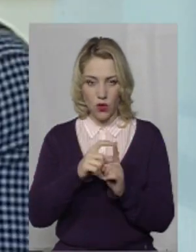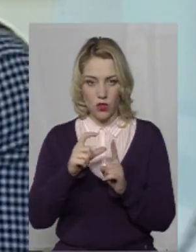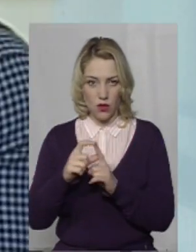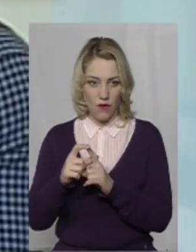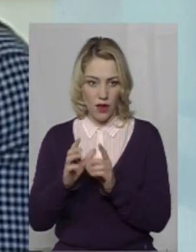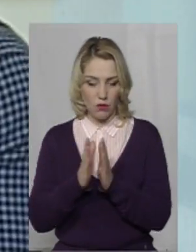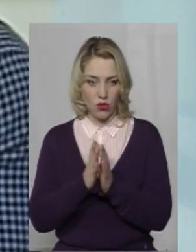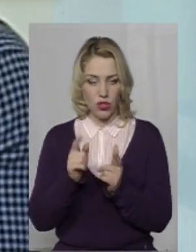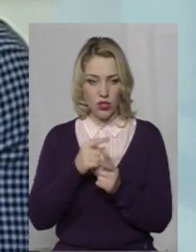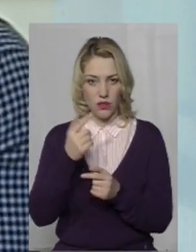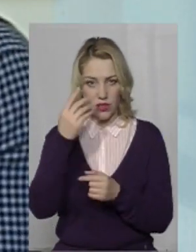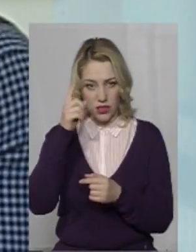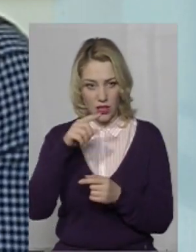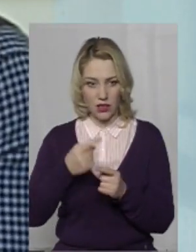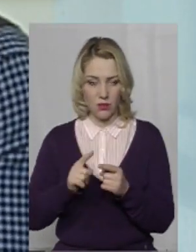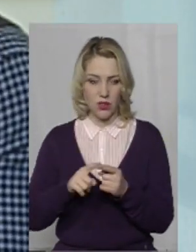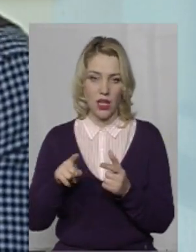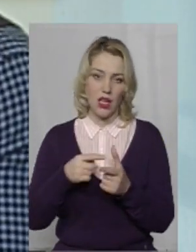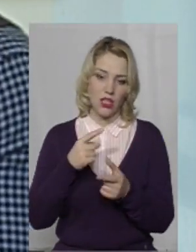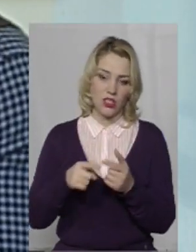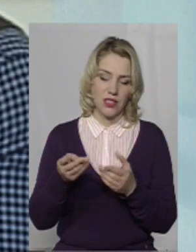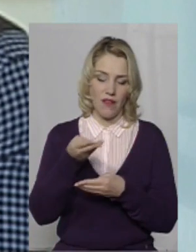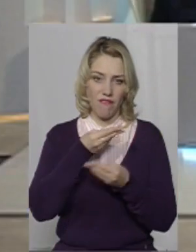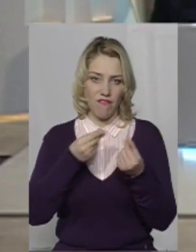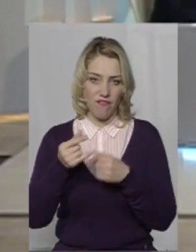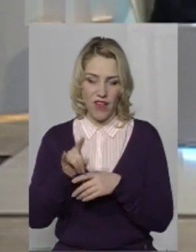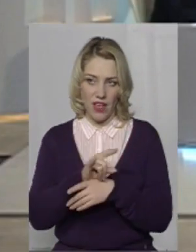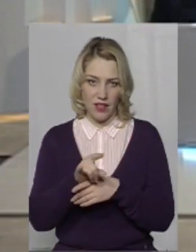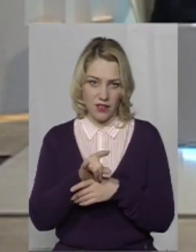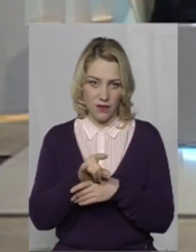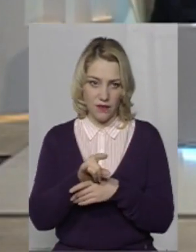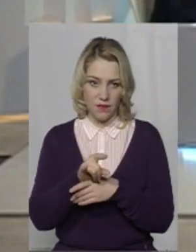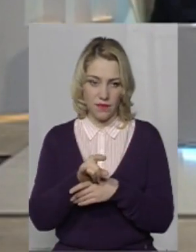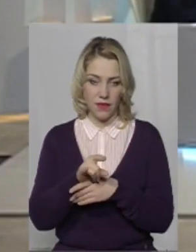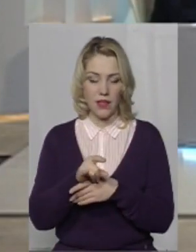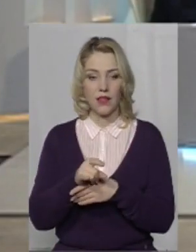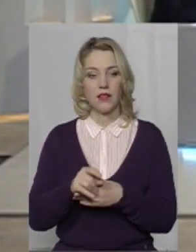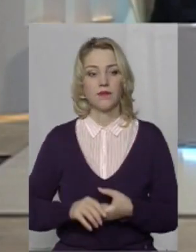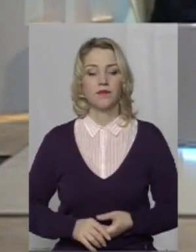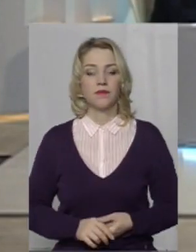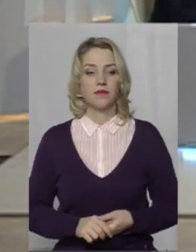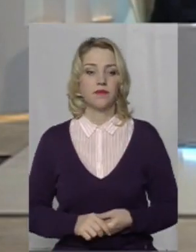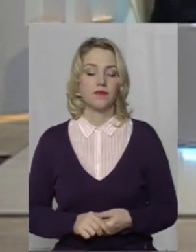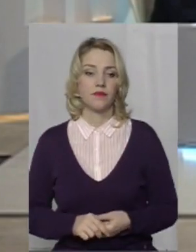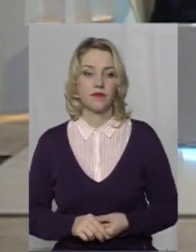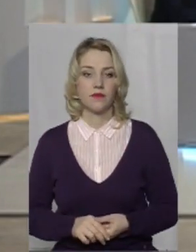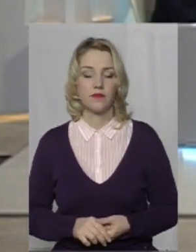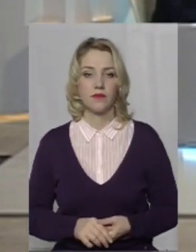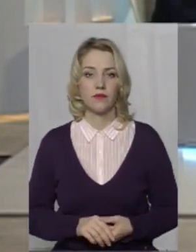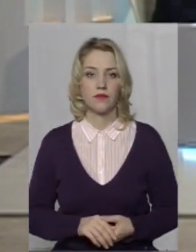буквально, чи ви знаєте про це, чи це все-таки фейк, чи насправді є повідомлення про дану злочинну групу?